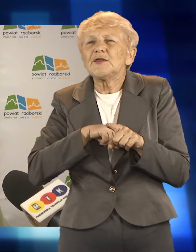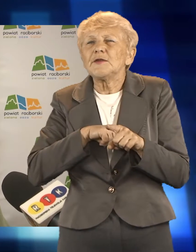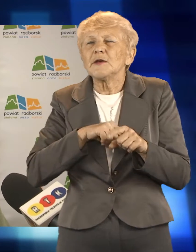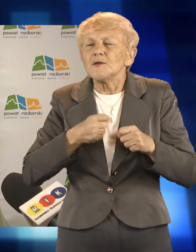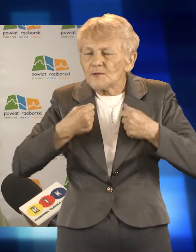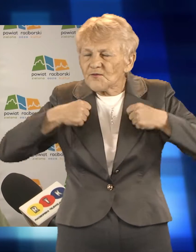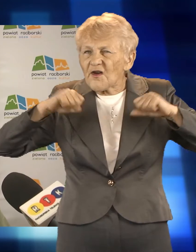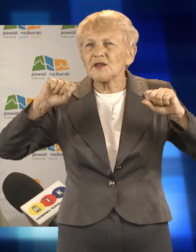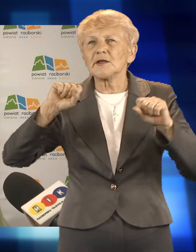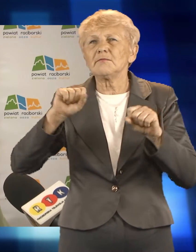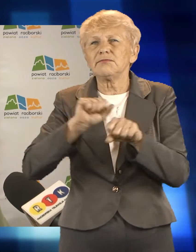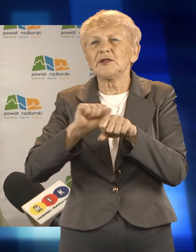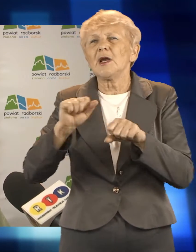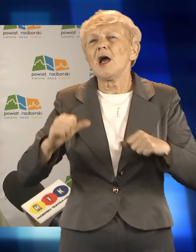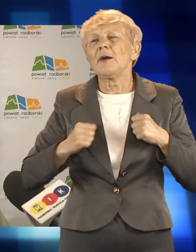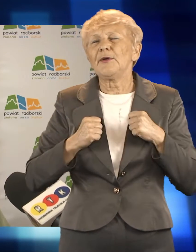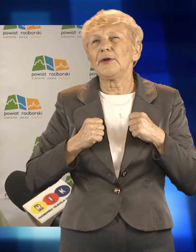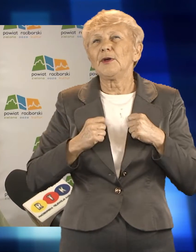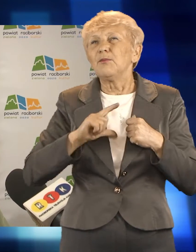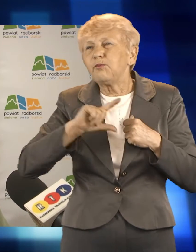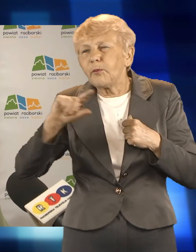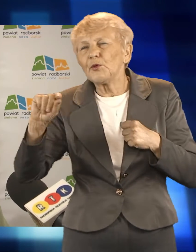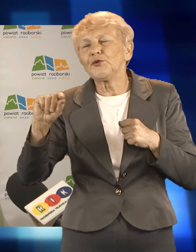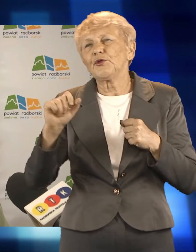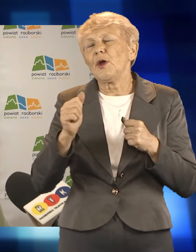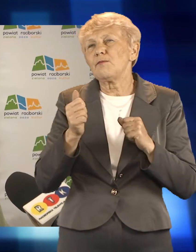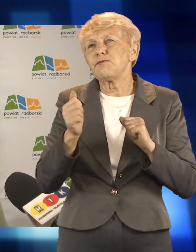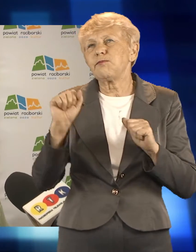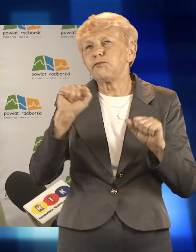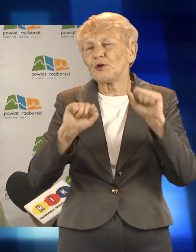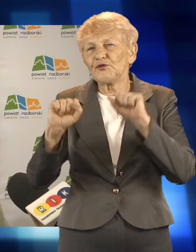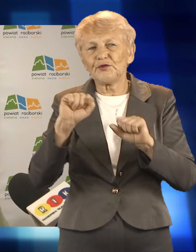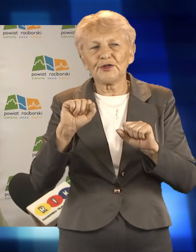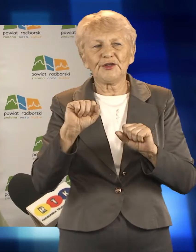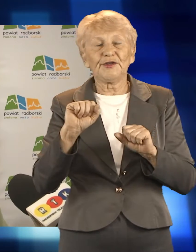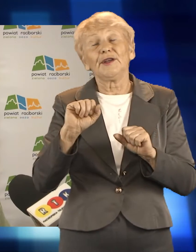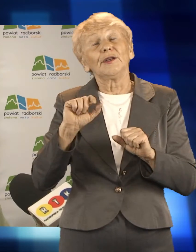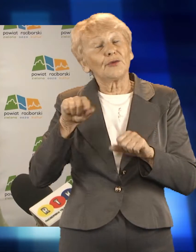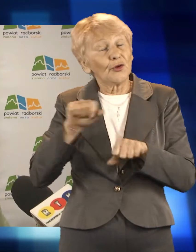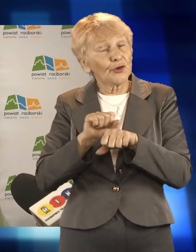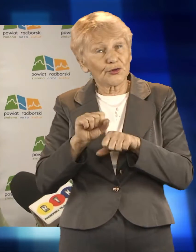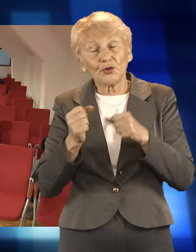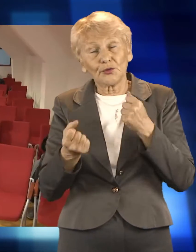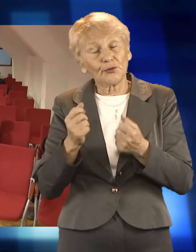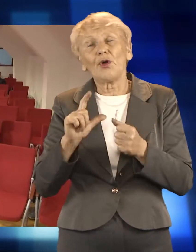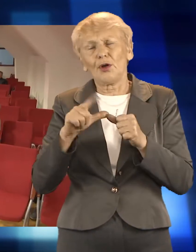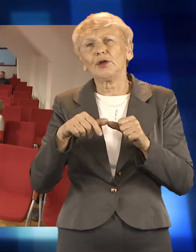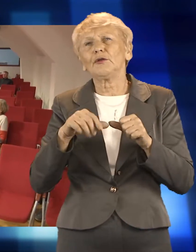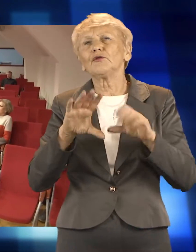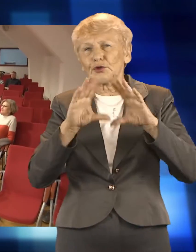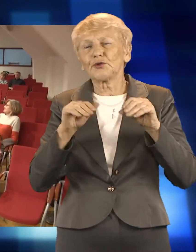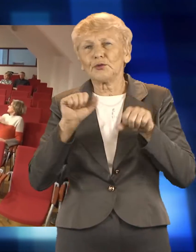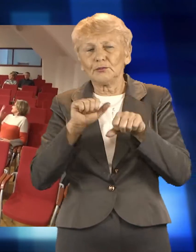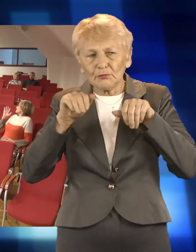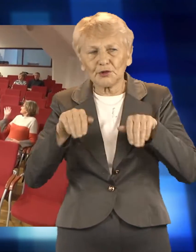więcej odwagi, więcej zaangażowania. Jest to trochę trudniejsze, ale możliwe i warte wykonania. Podczas forum